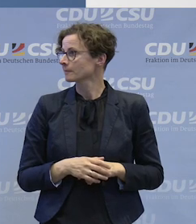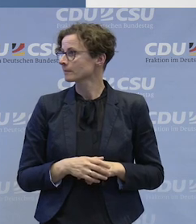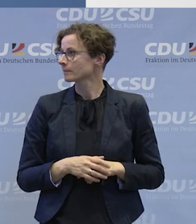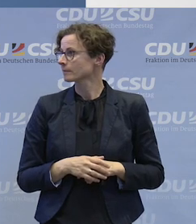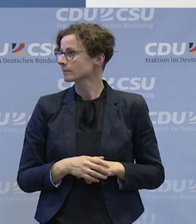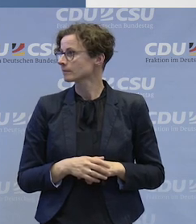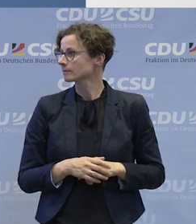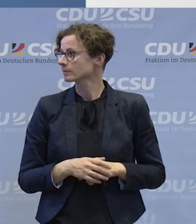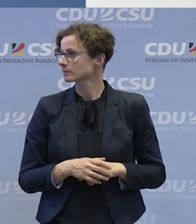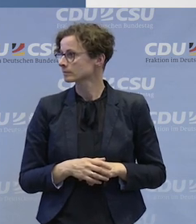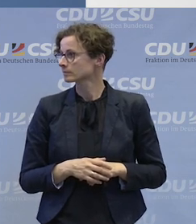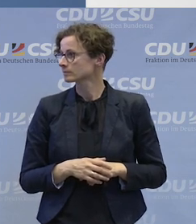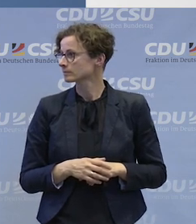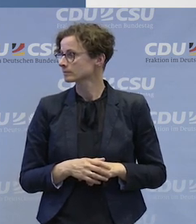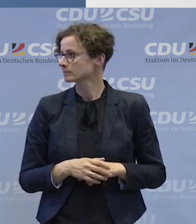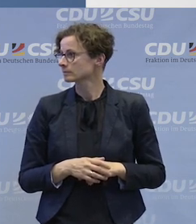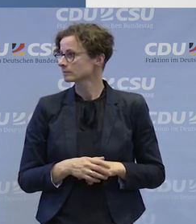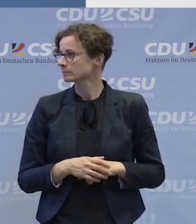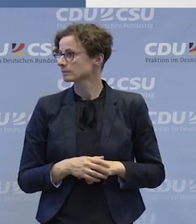ist, ist nochmal, wir haben in so einem Kurs